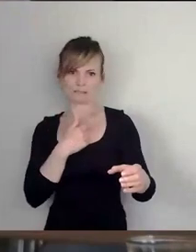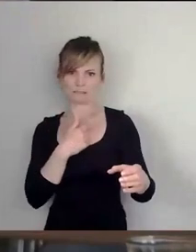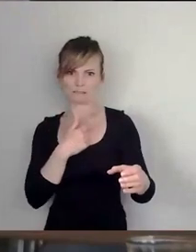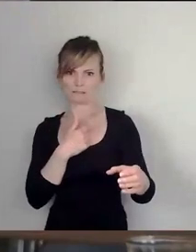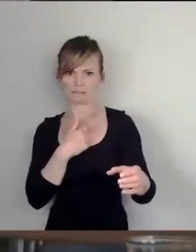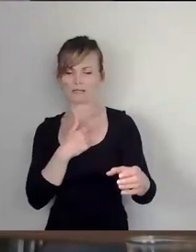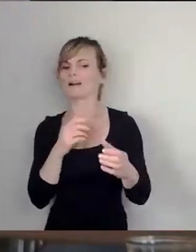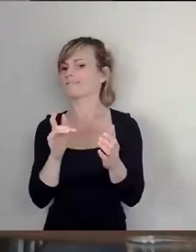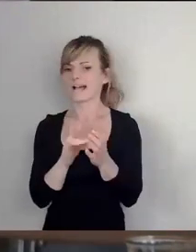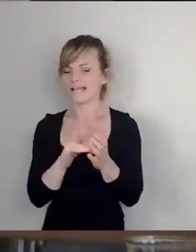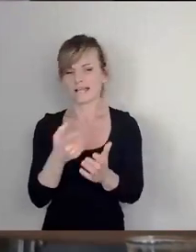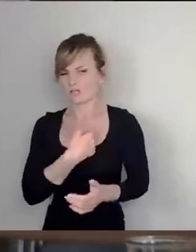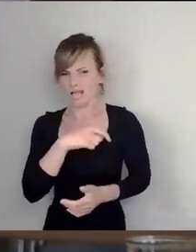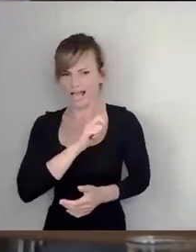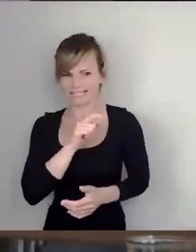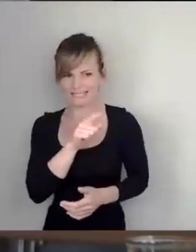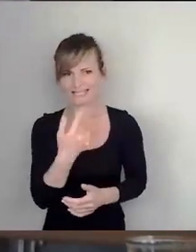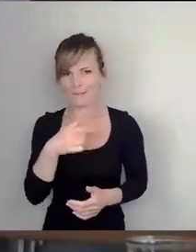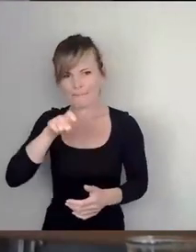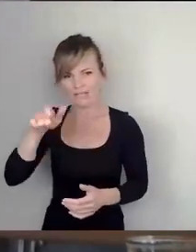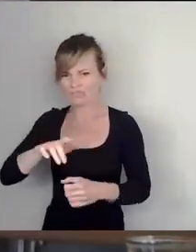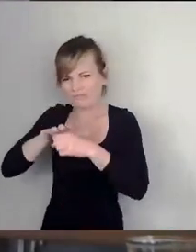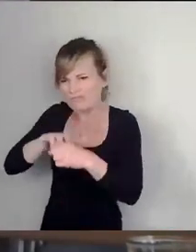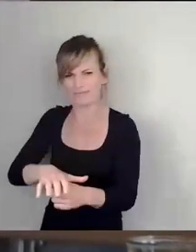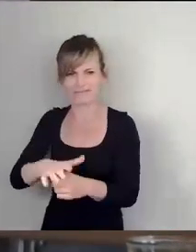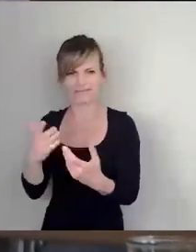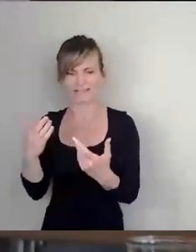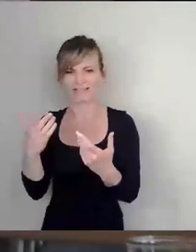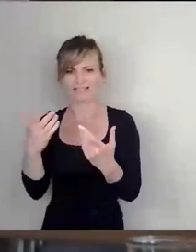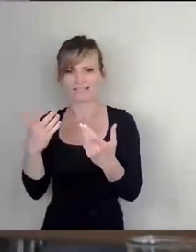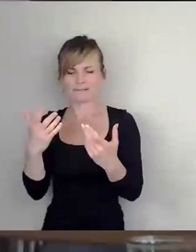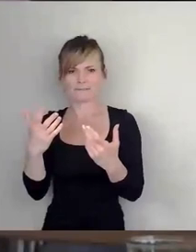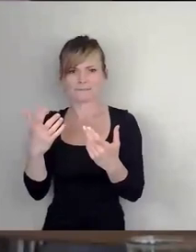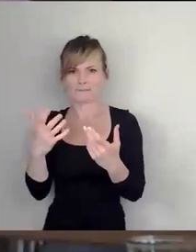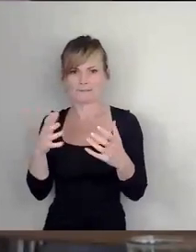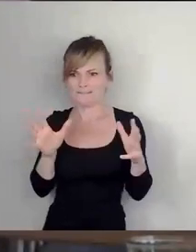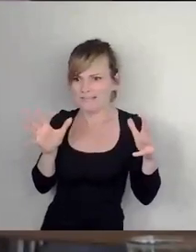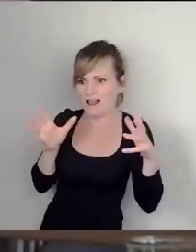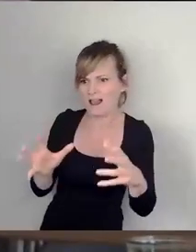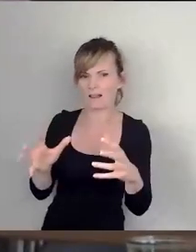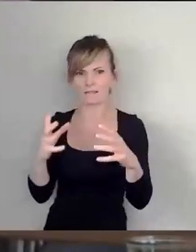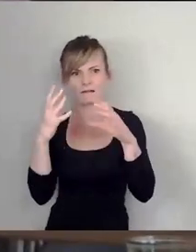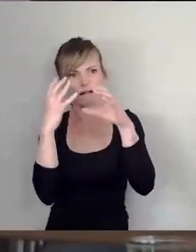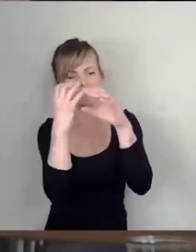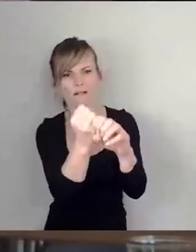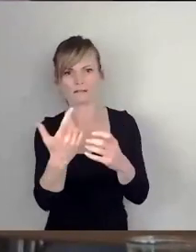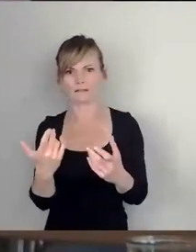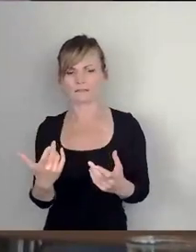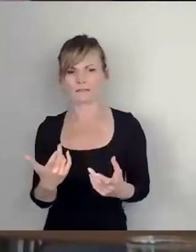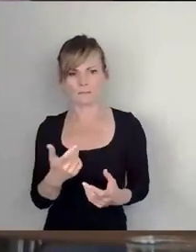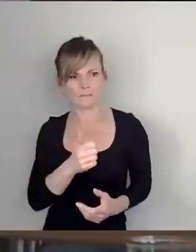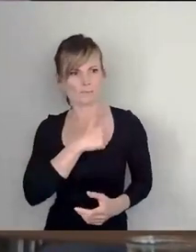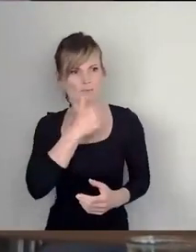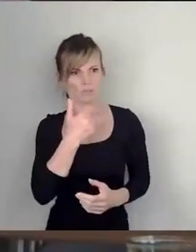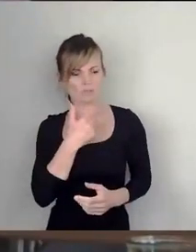Weil die Stasi hat die Menschen unter Druck in ihre Fänge gebracht. Und also den Mut zu haben, sich dort